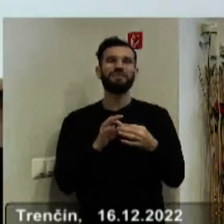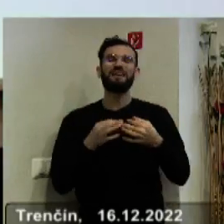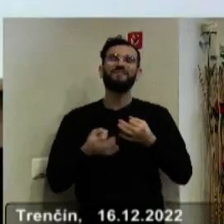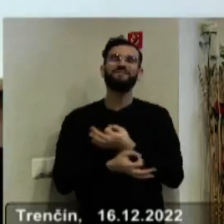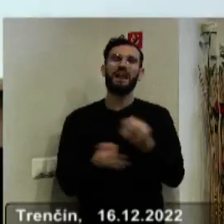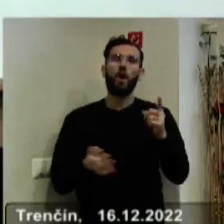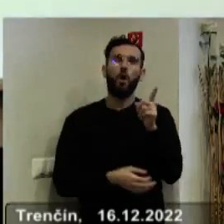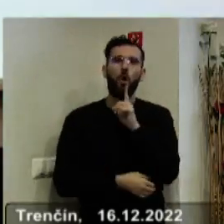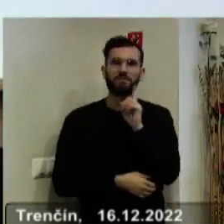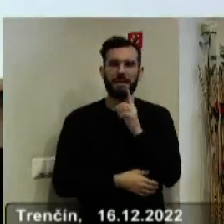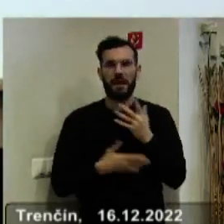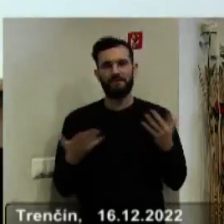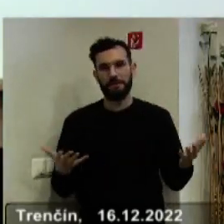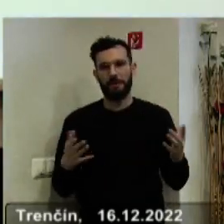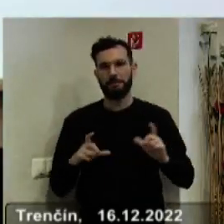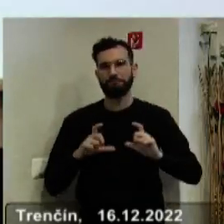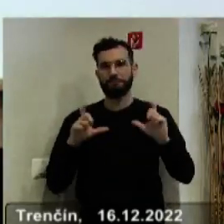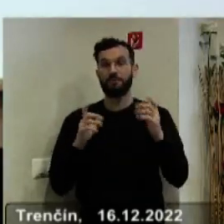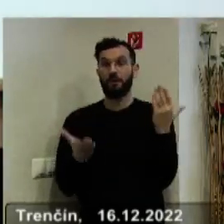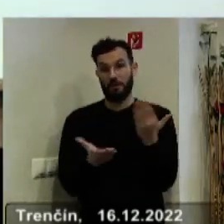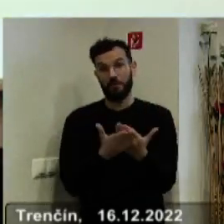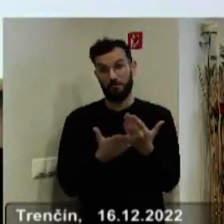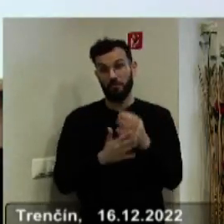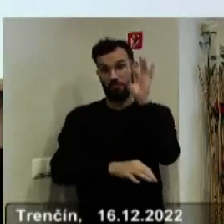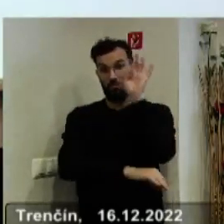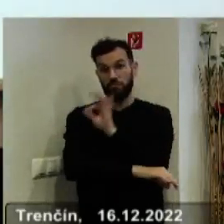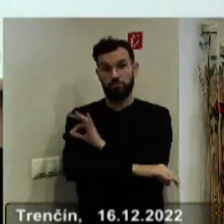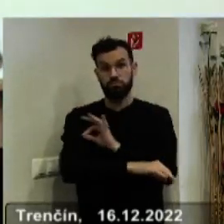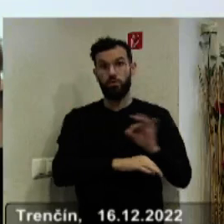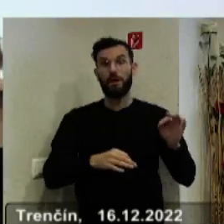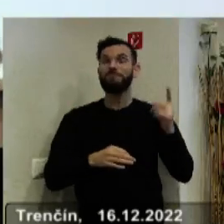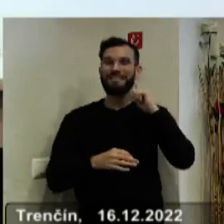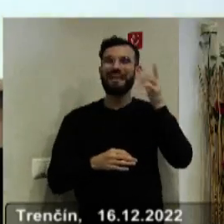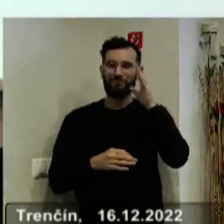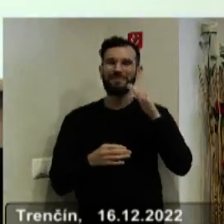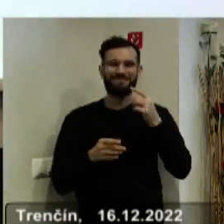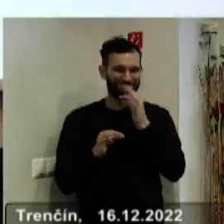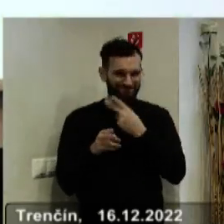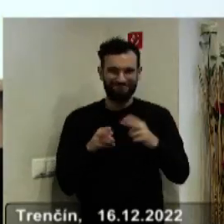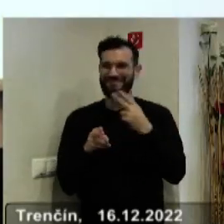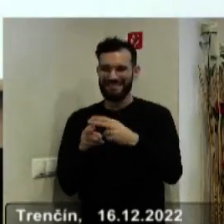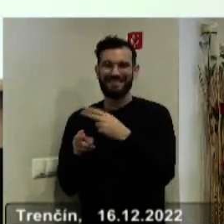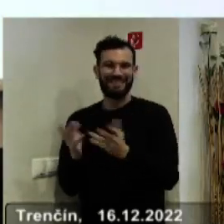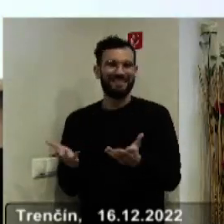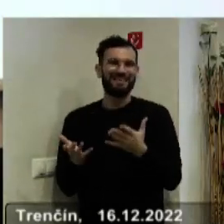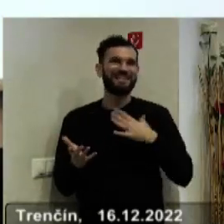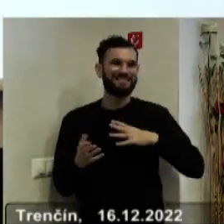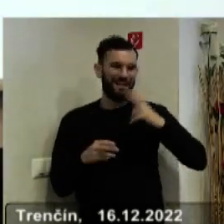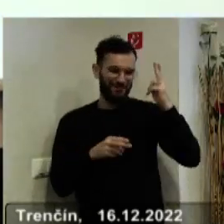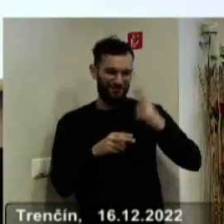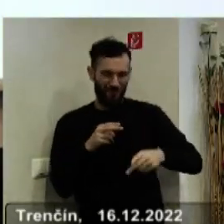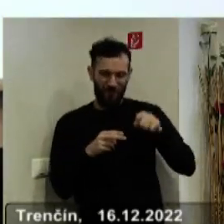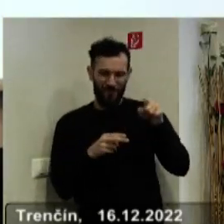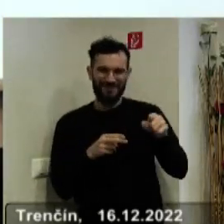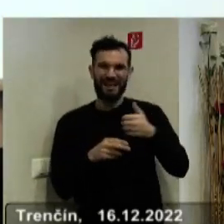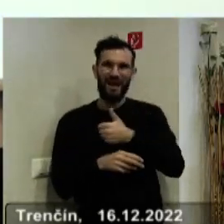obstarávaní zo strany riadiaceho orgánu. Preto nám tie projekty neodbudajú tak, ako sme plánovali. Plánovali sme mať k koncu roku 2022